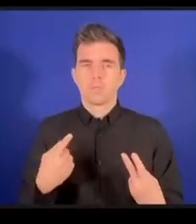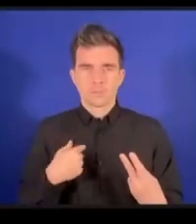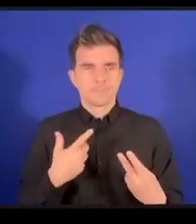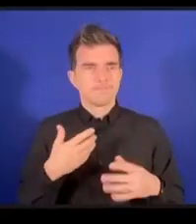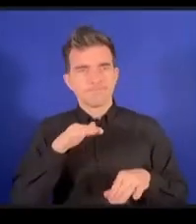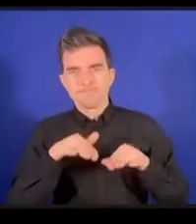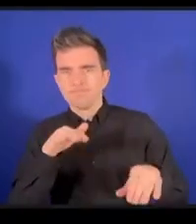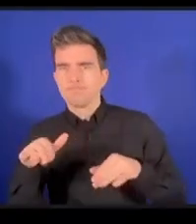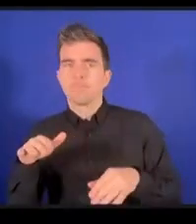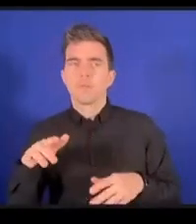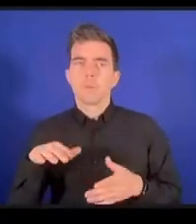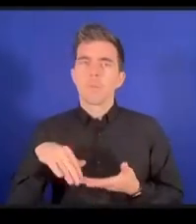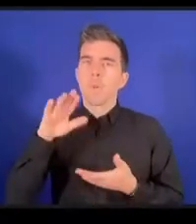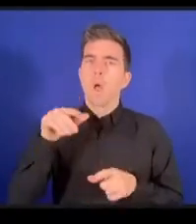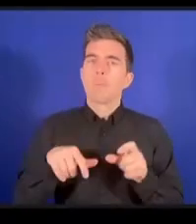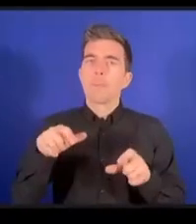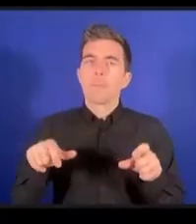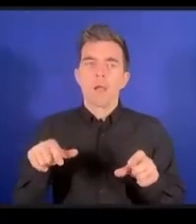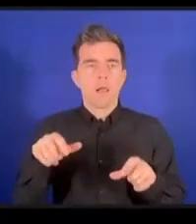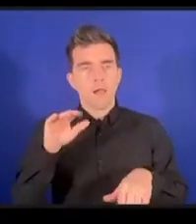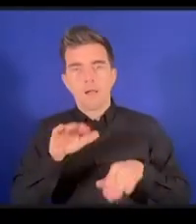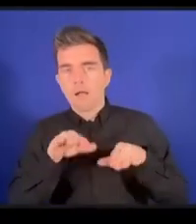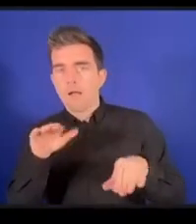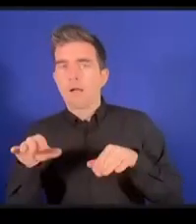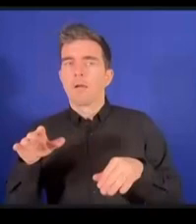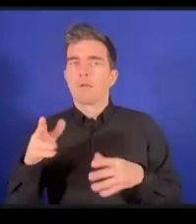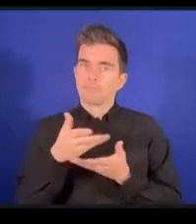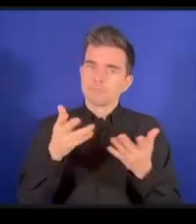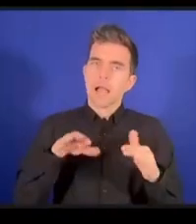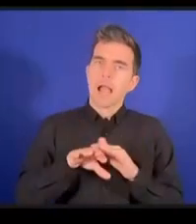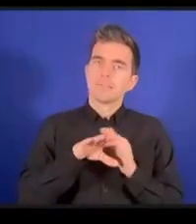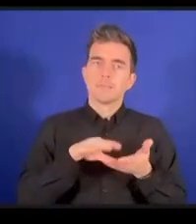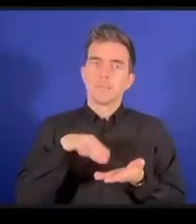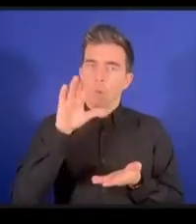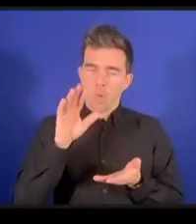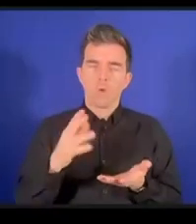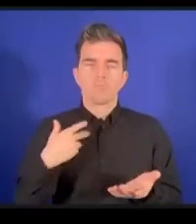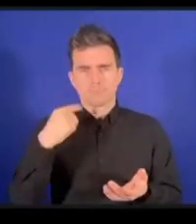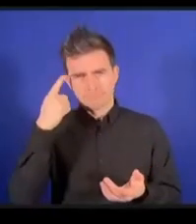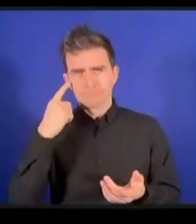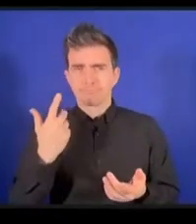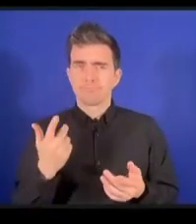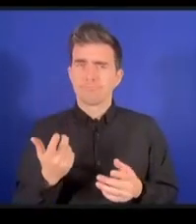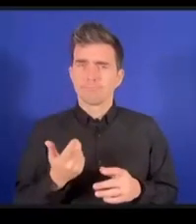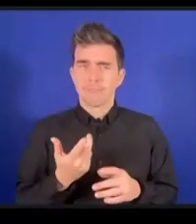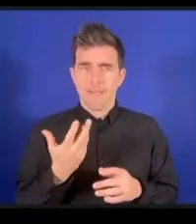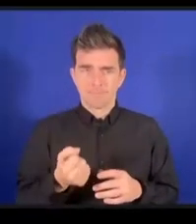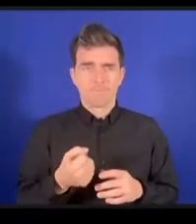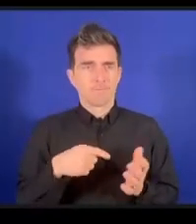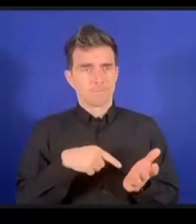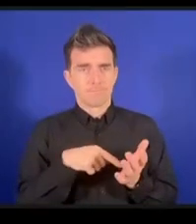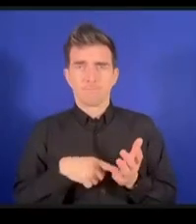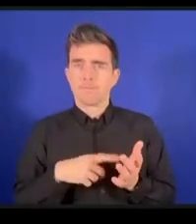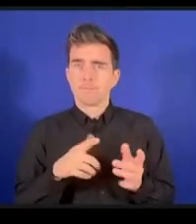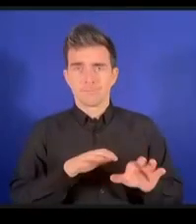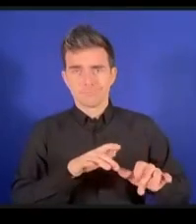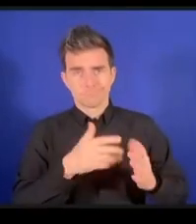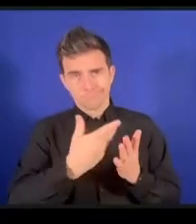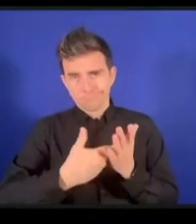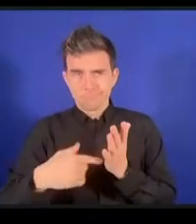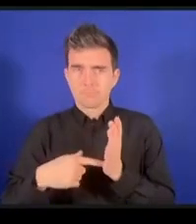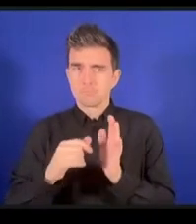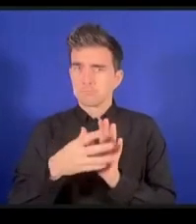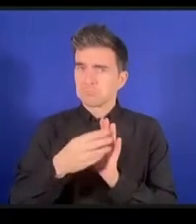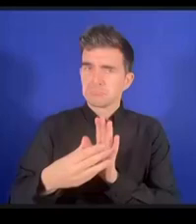配布したいと思います多分インターネットにはデジタルコピーが出ていると思いますのでですからURL リンクは